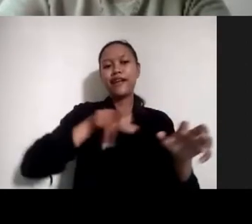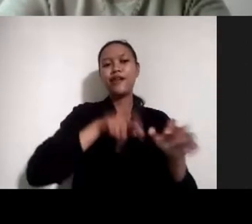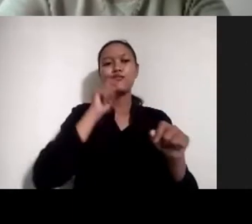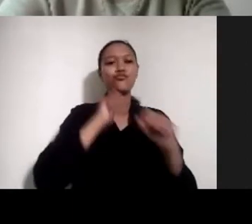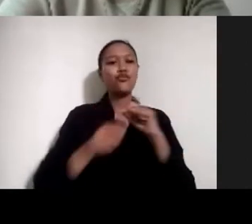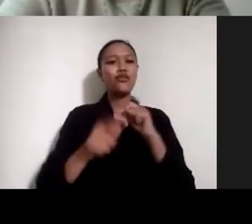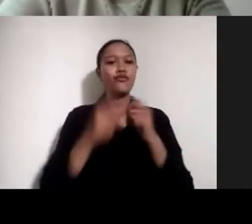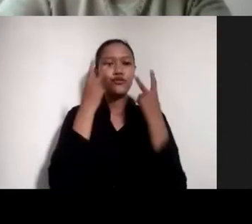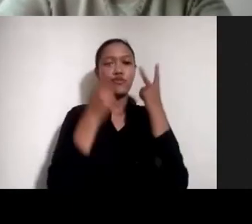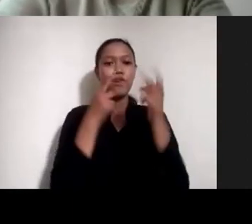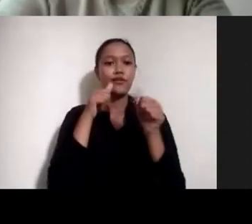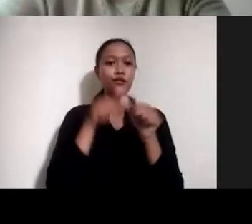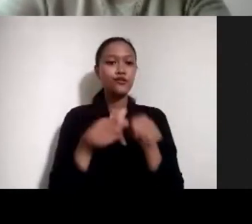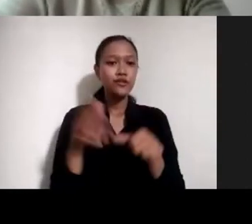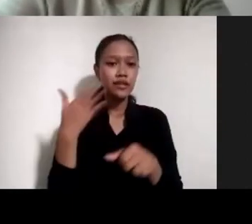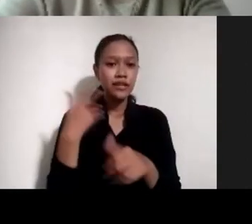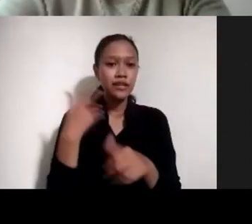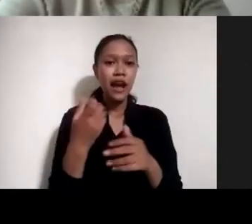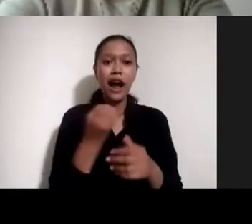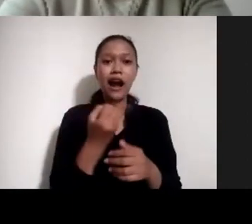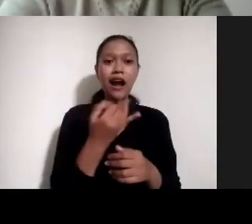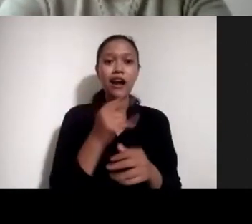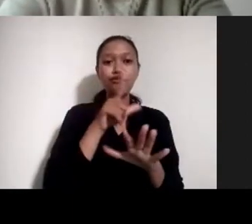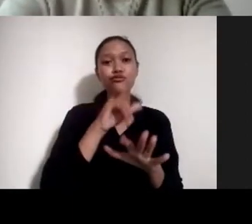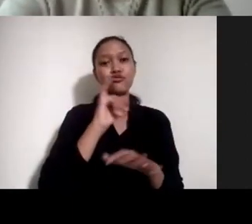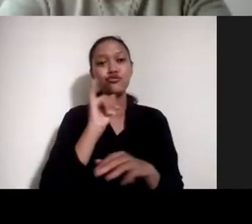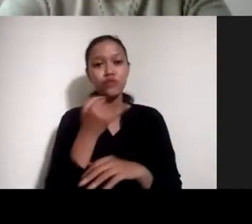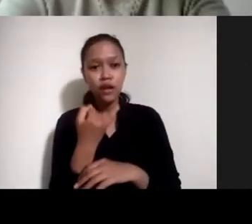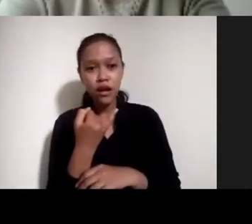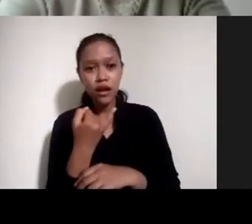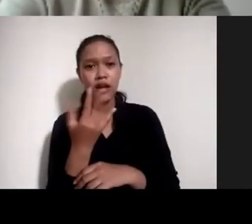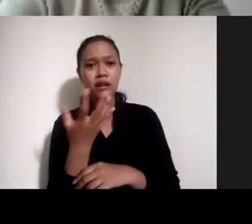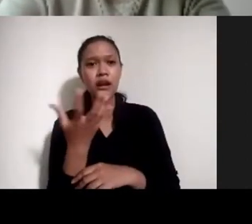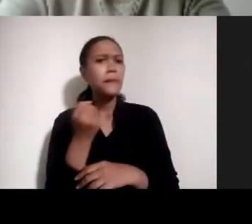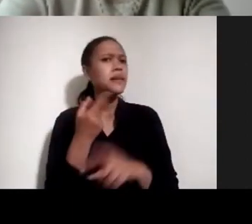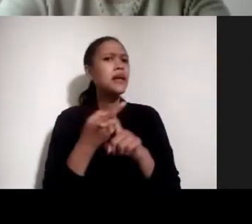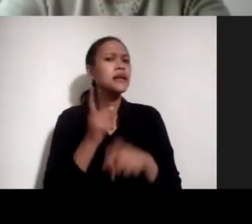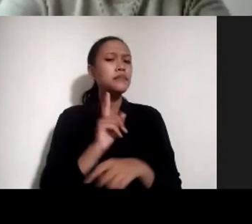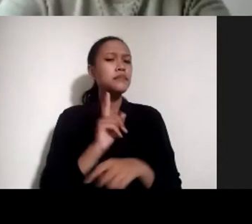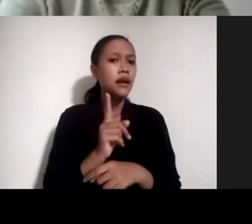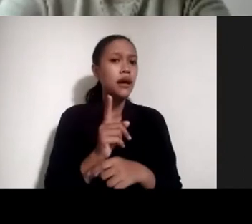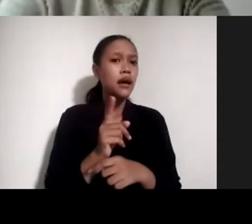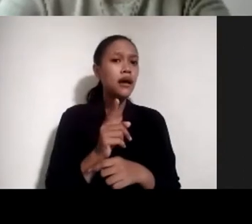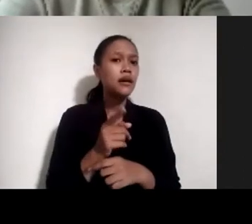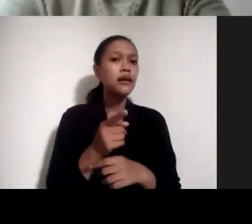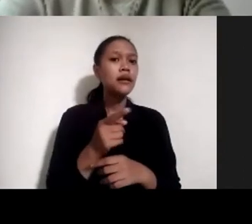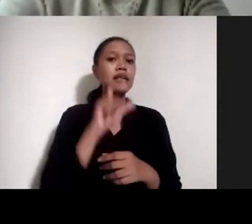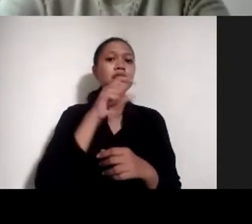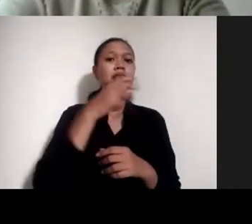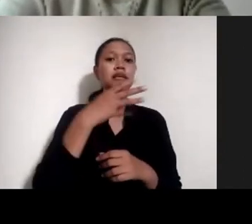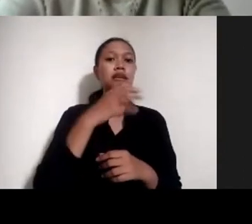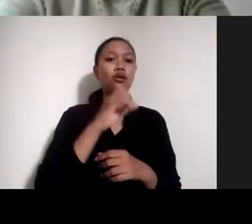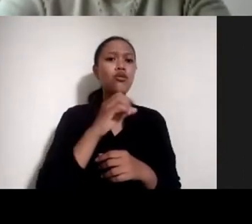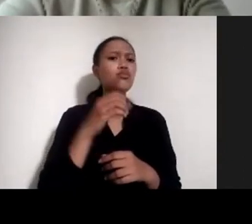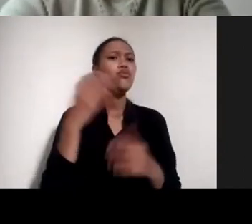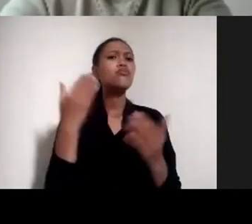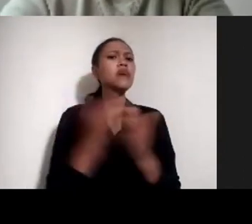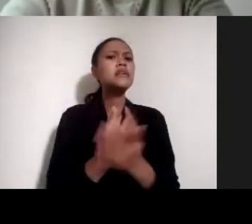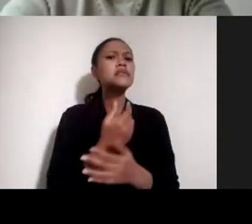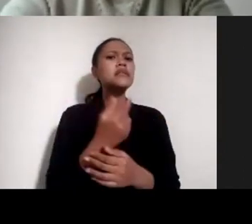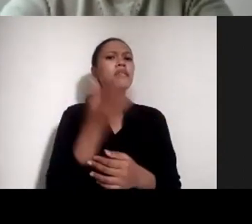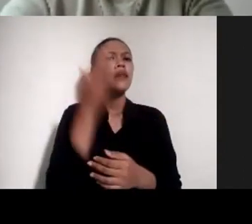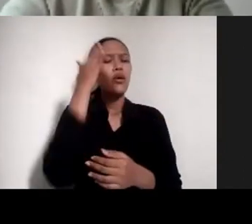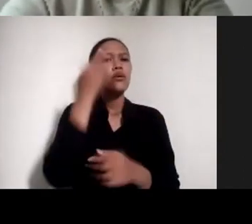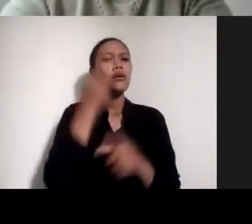angka ini, misalnya angka 7 juta karier serapi ini dapat dari mana? CEO ini dapat angka aja dari mana? Ada tim